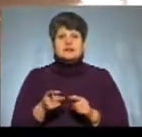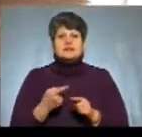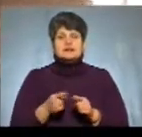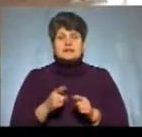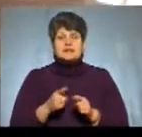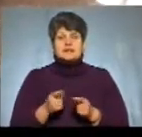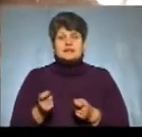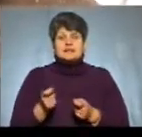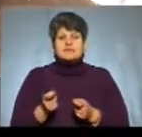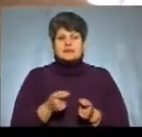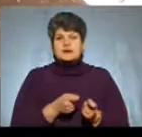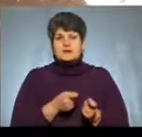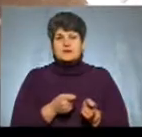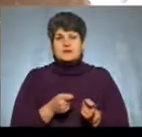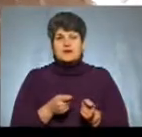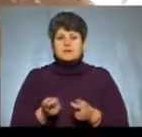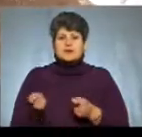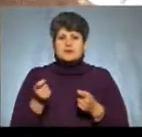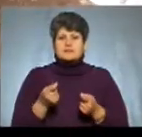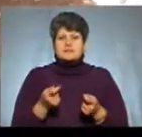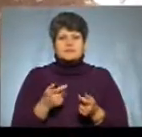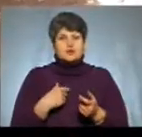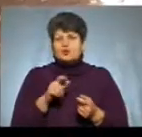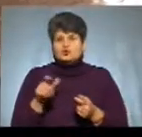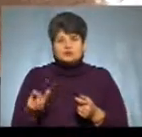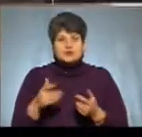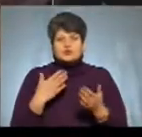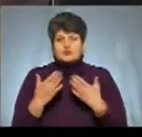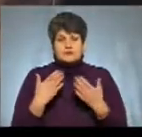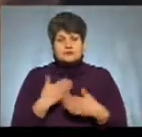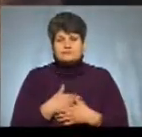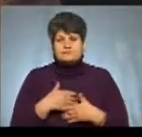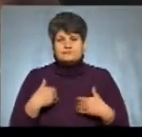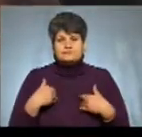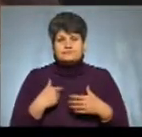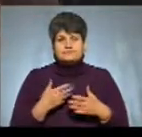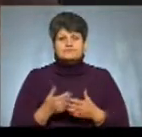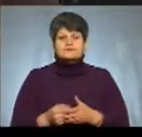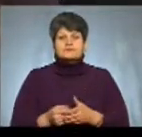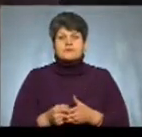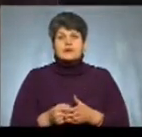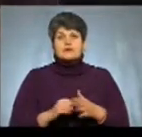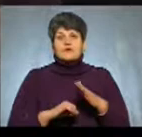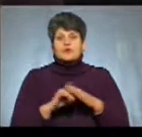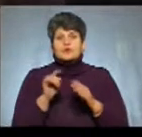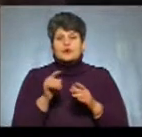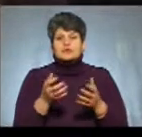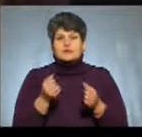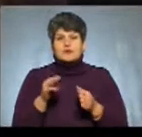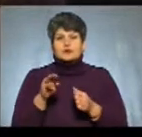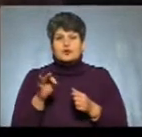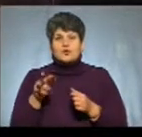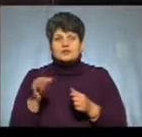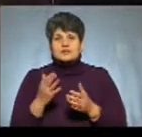принесли з собою, ми принесли з собою діалог. Але люди до діалогу на сьогодні закриті. Насправді на фоні отримання томосу постало важливим